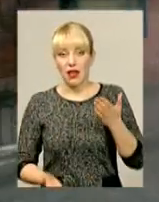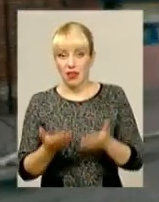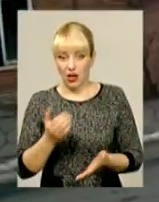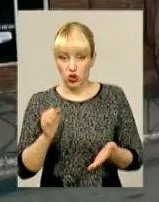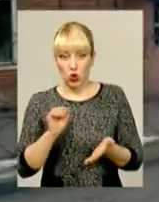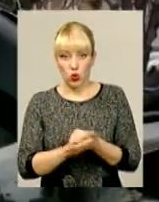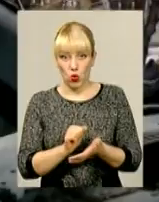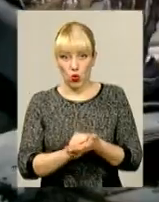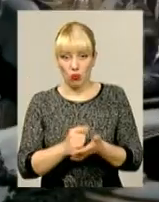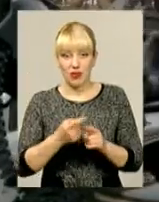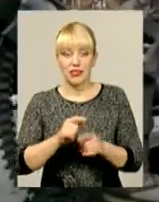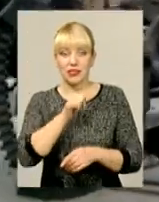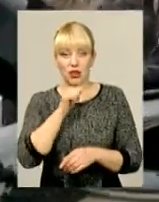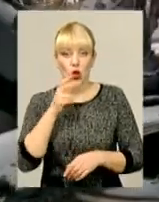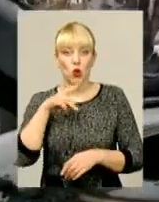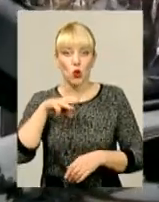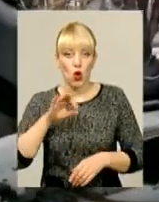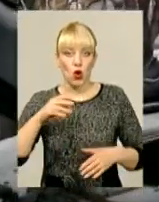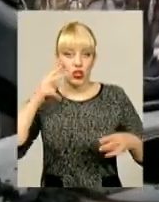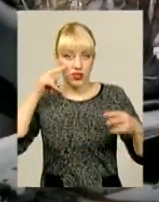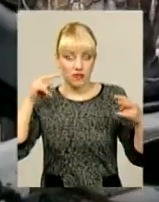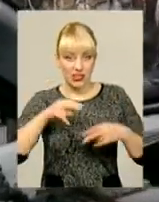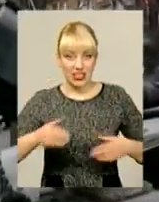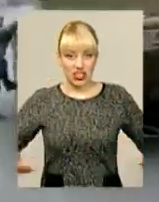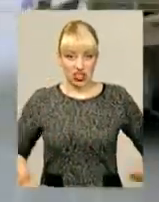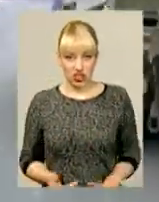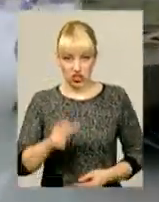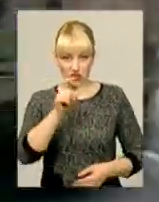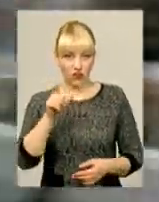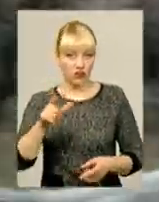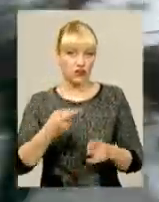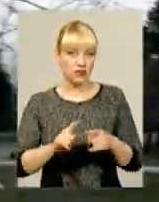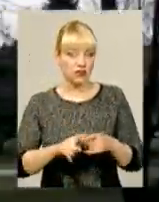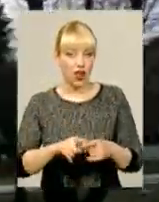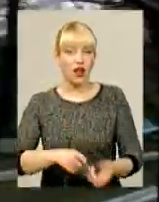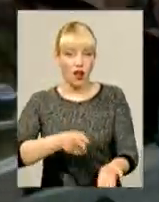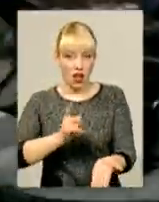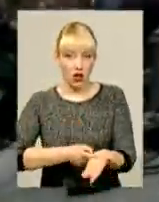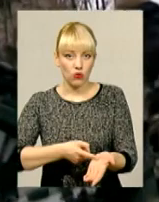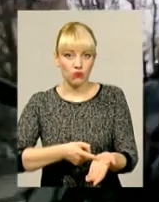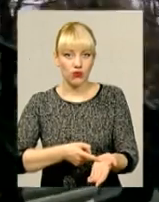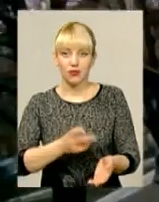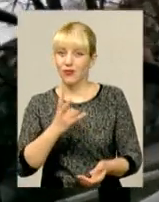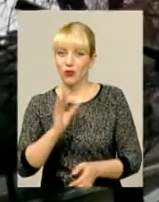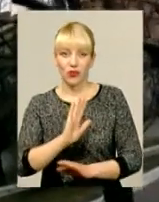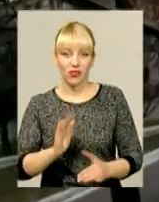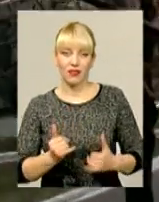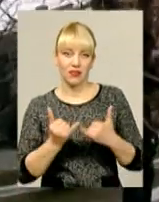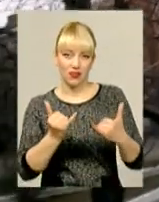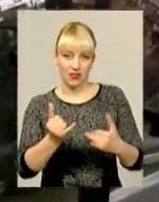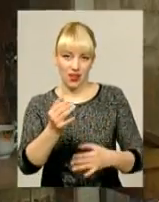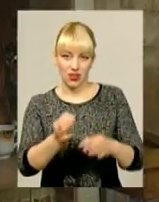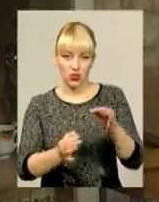та «бут», то живі свідки участі хлопців у боях під Дебальцевим – залізний аргумент. От тільки не для суддів, стверджують бійці 128